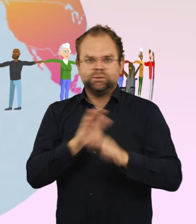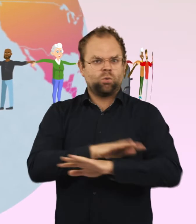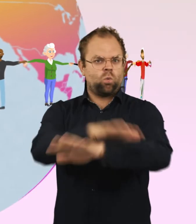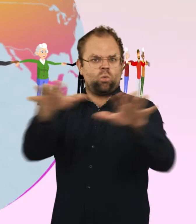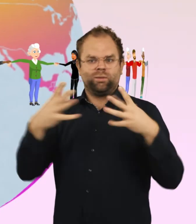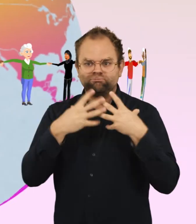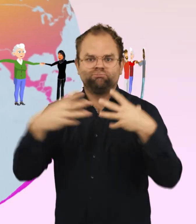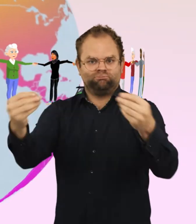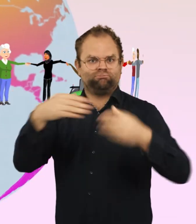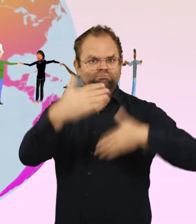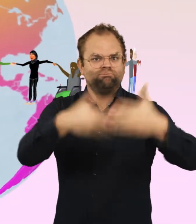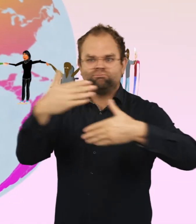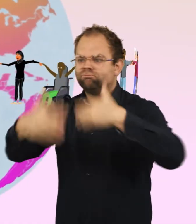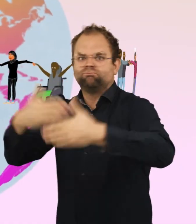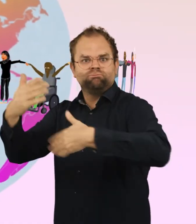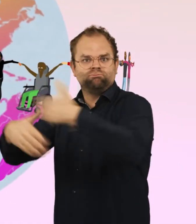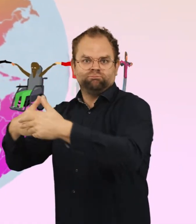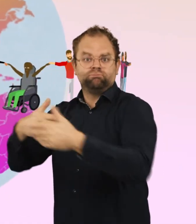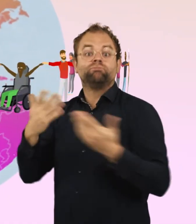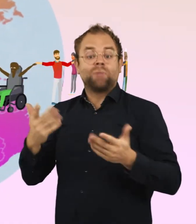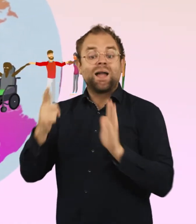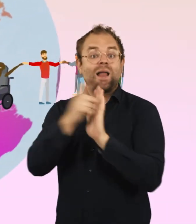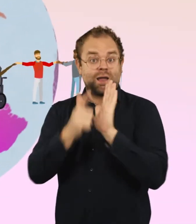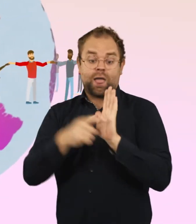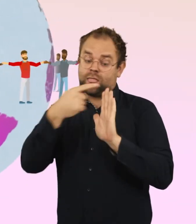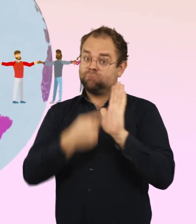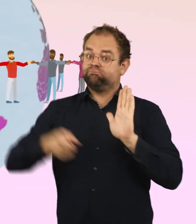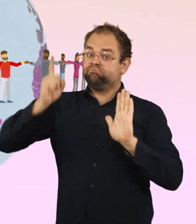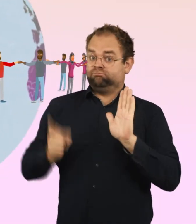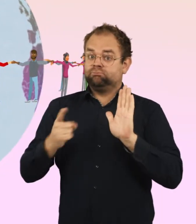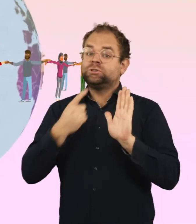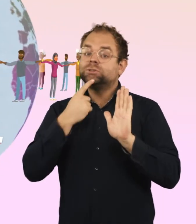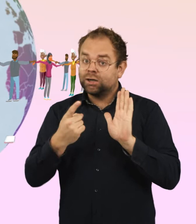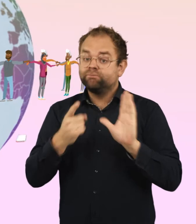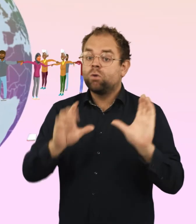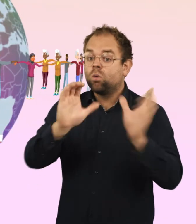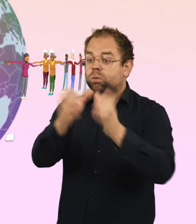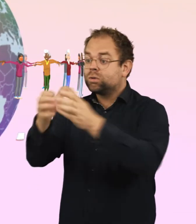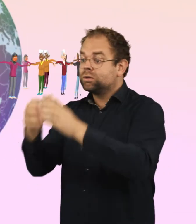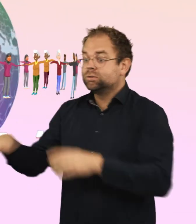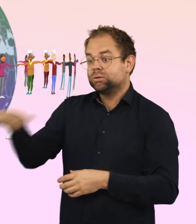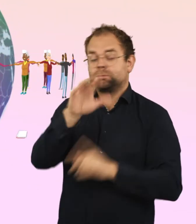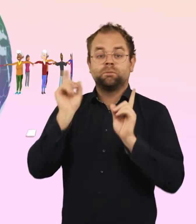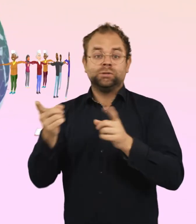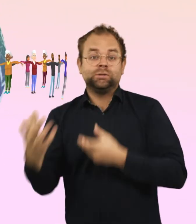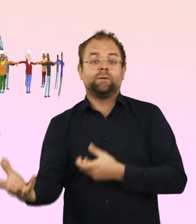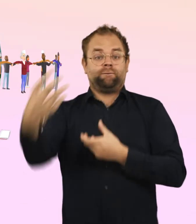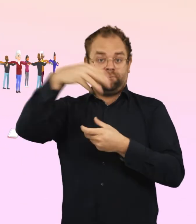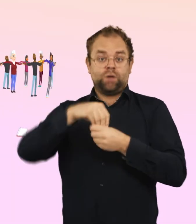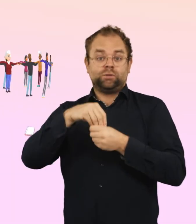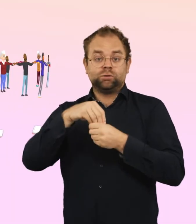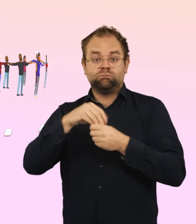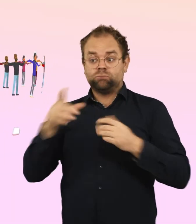utilizzate da tutti. Infatti è un obbligo legale per le OPD essere coinvolte nell'azione umanitaria